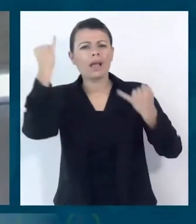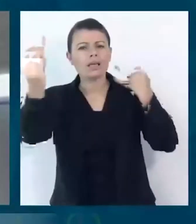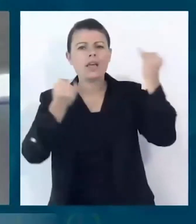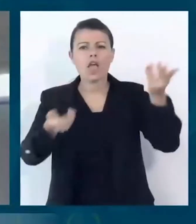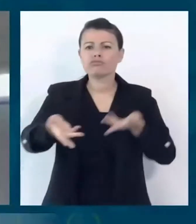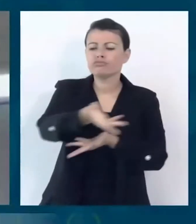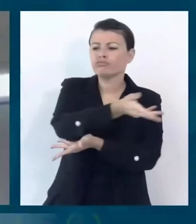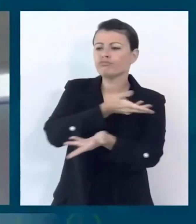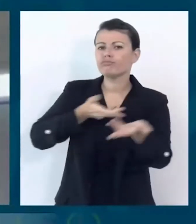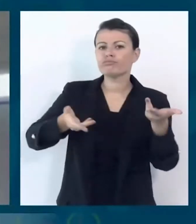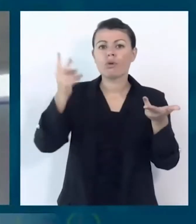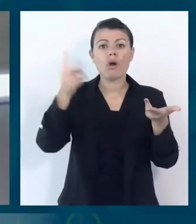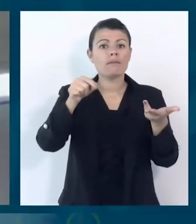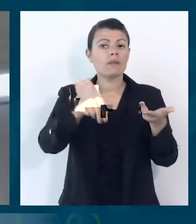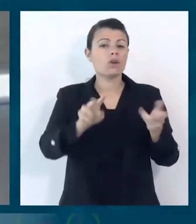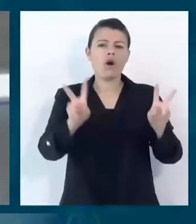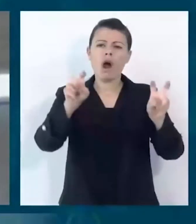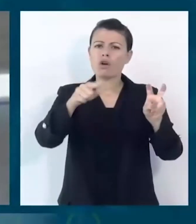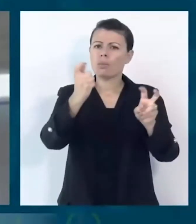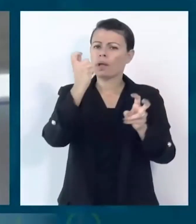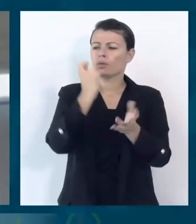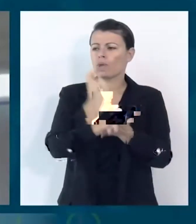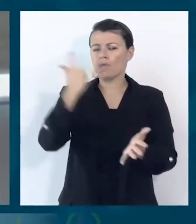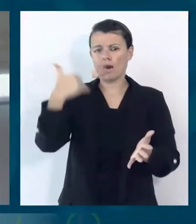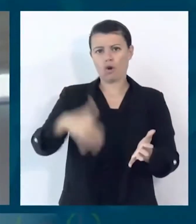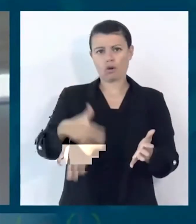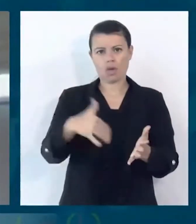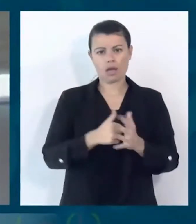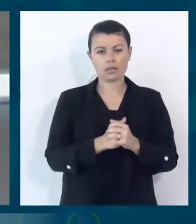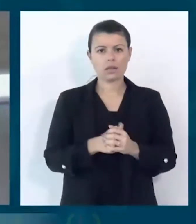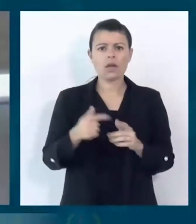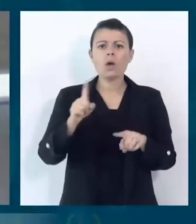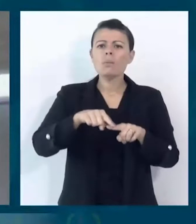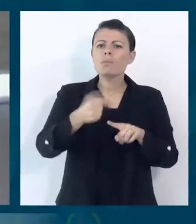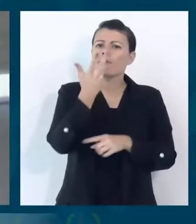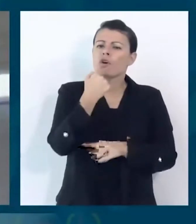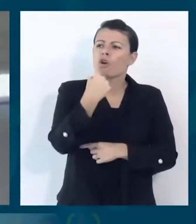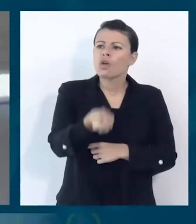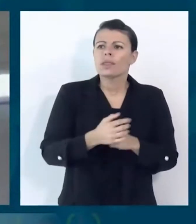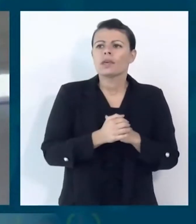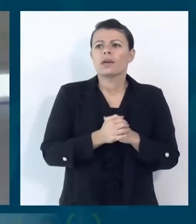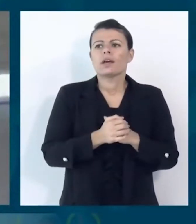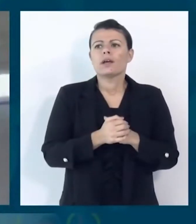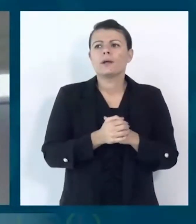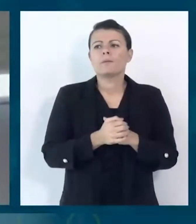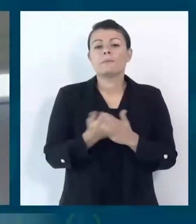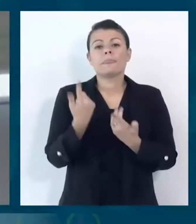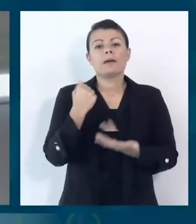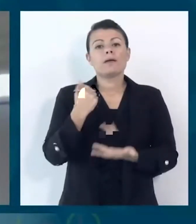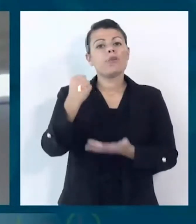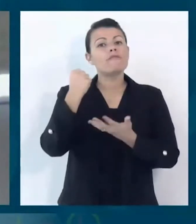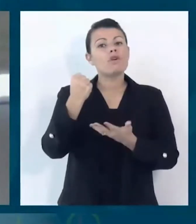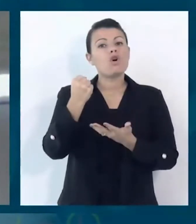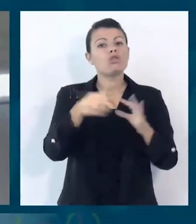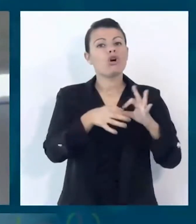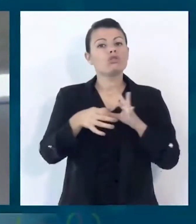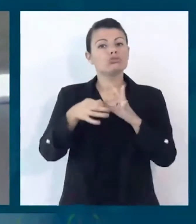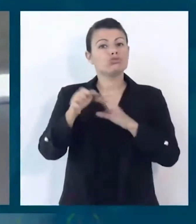importanti assunti. E poi vorrei dire che rispetto al Fondo Sociale Europeo